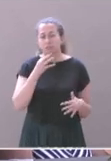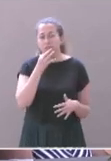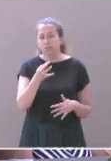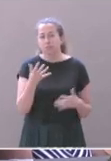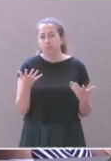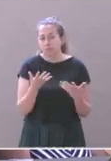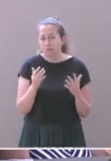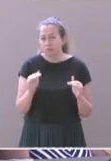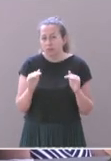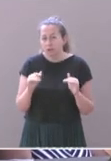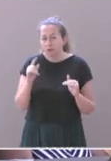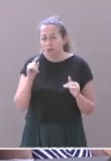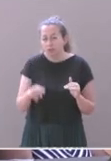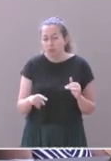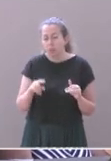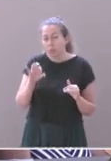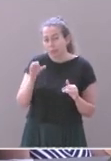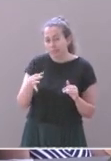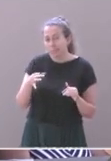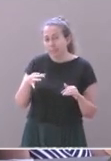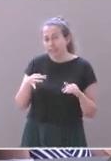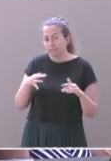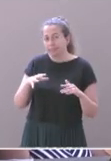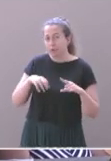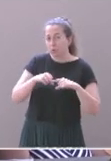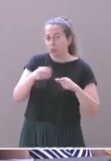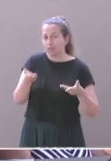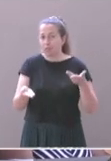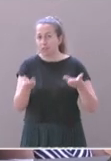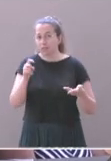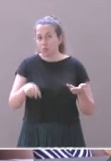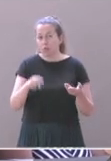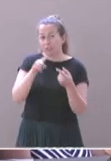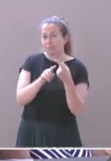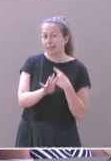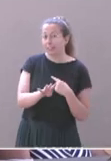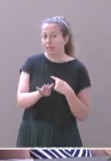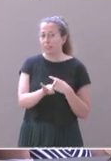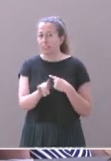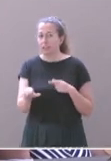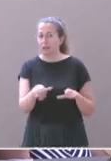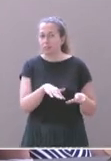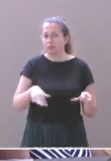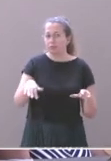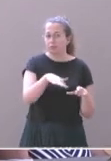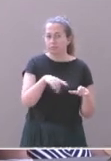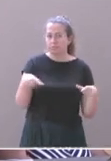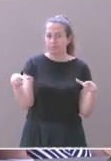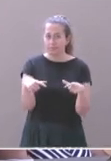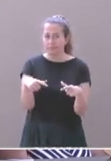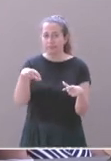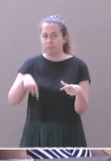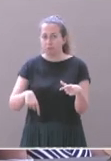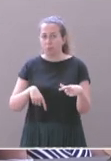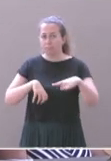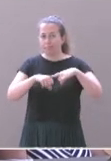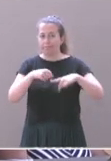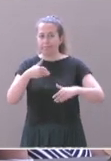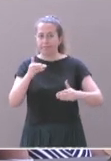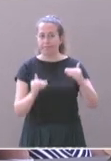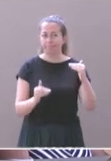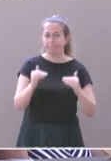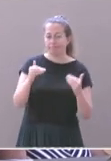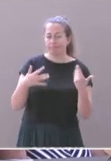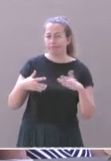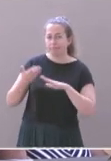procéder en même temps à la compensation pour ces 4 hectares. Cette compensation nous amène à, disons, après une enquête